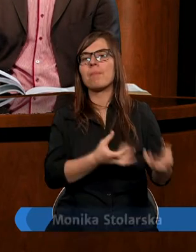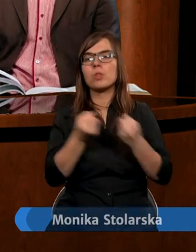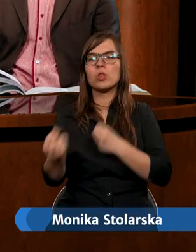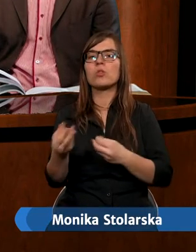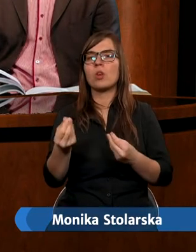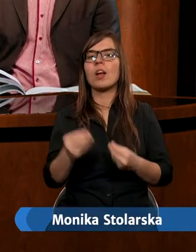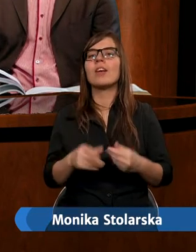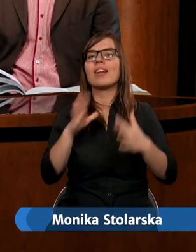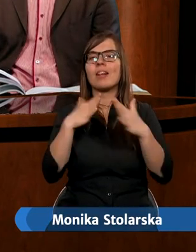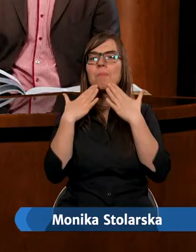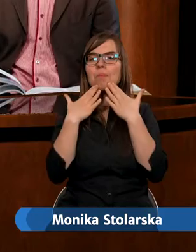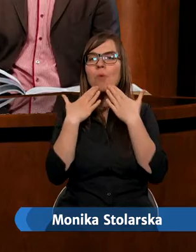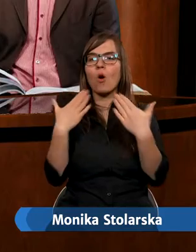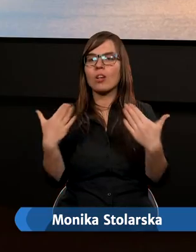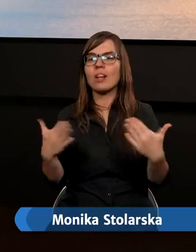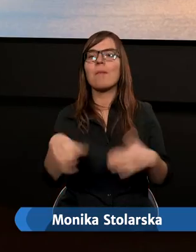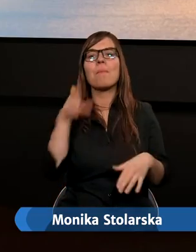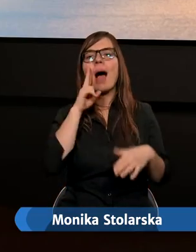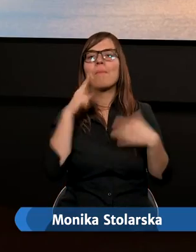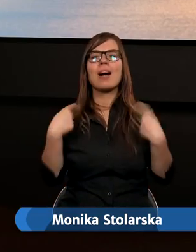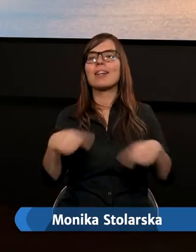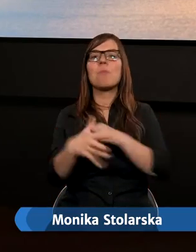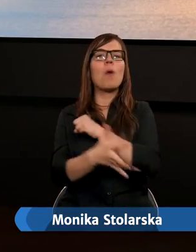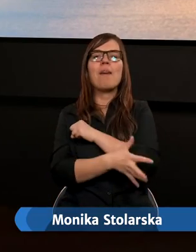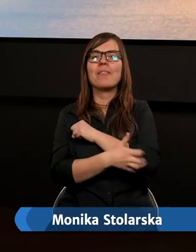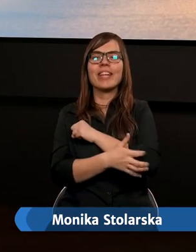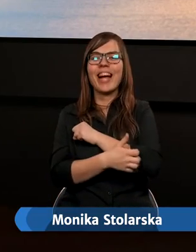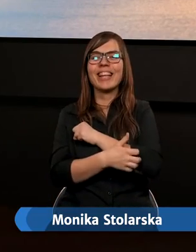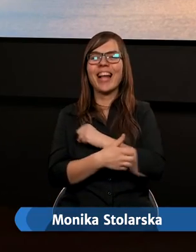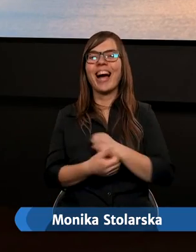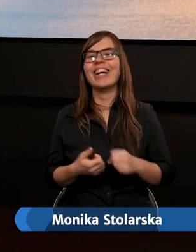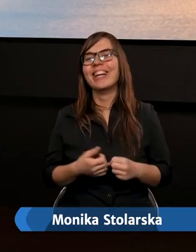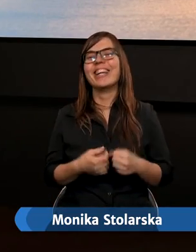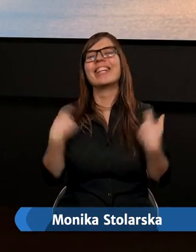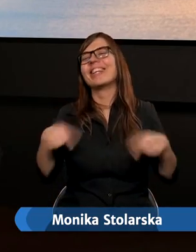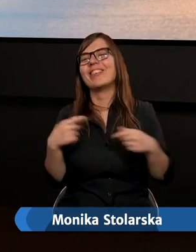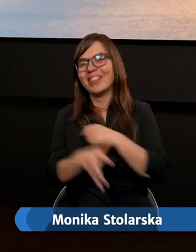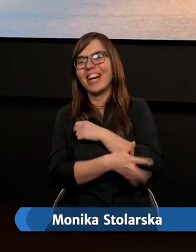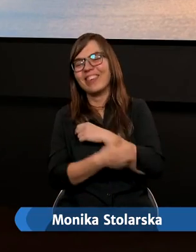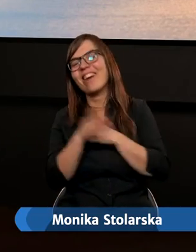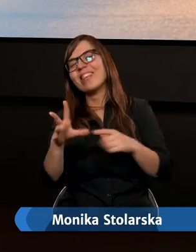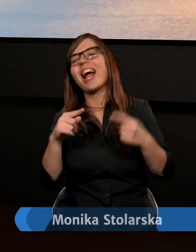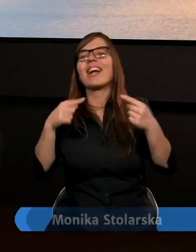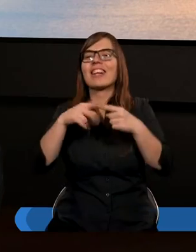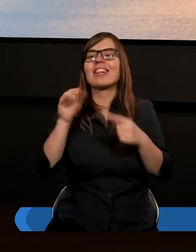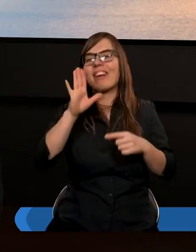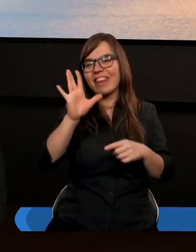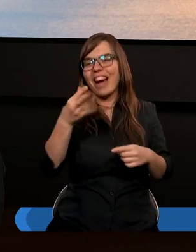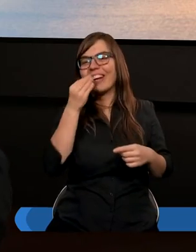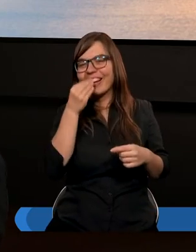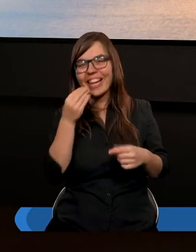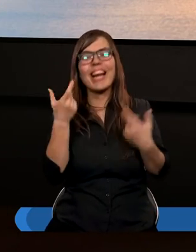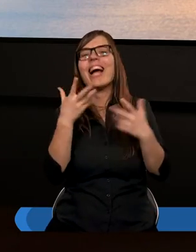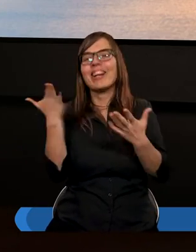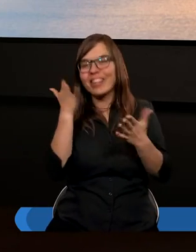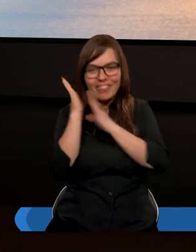z podziękowaniem mama nie była biedna znaczy nie była biedna w takim sensie że miała co jeść i